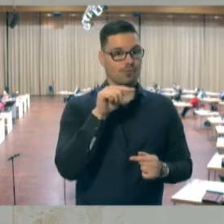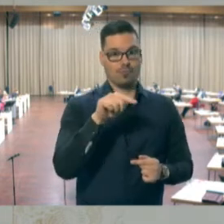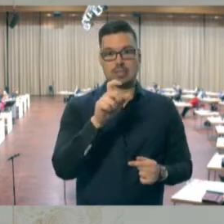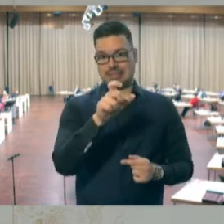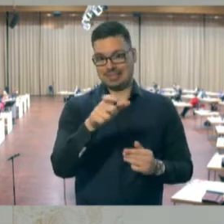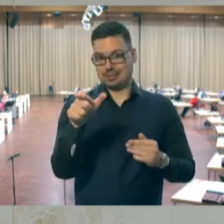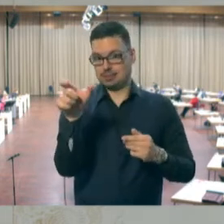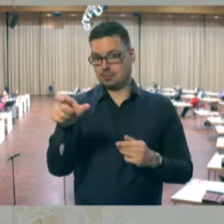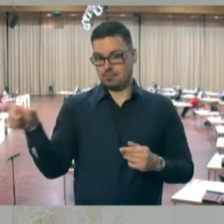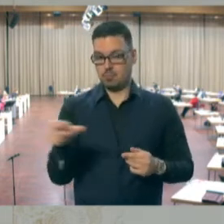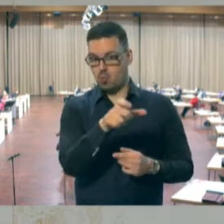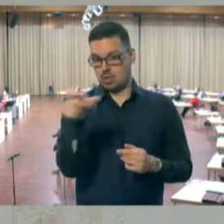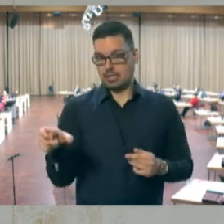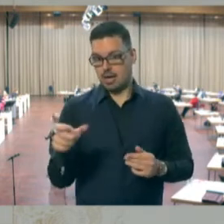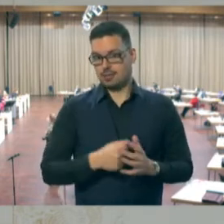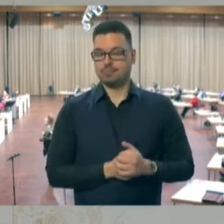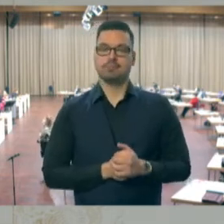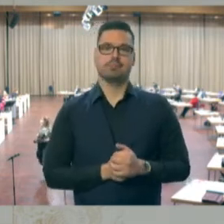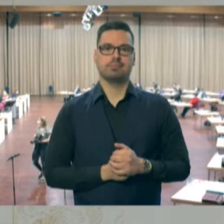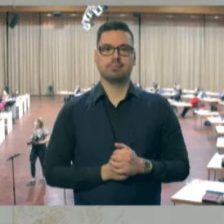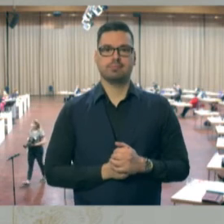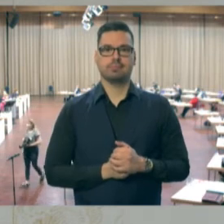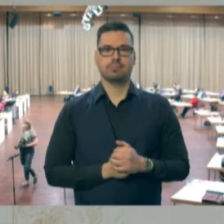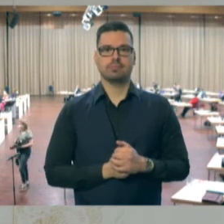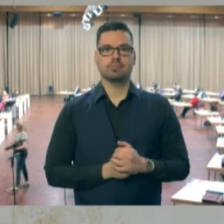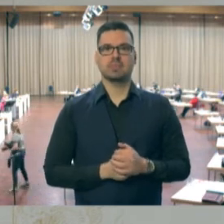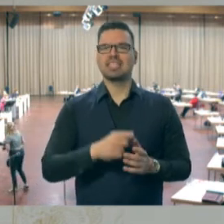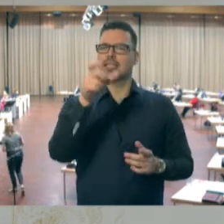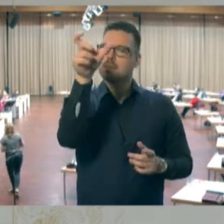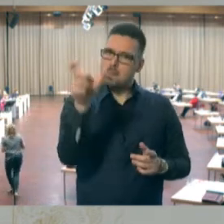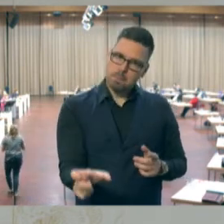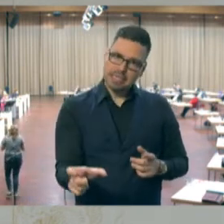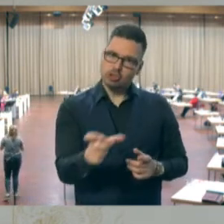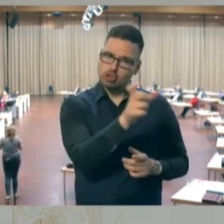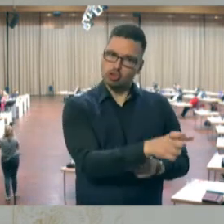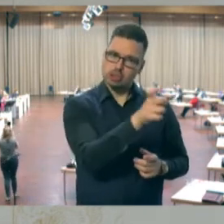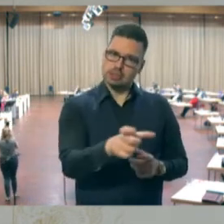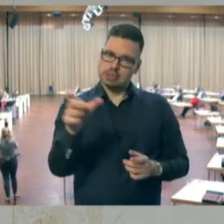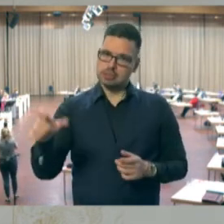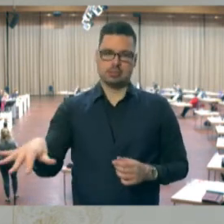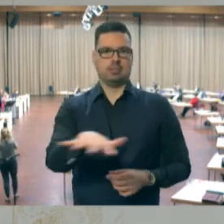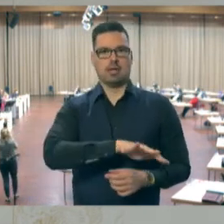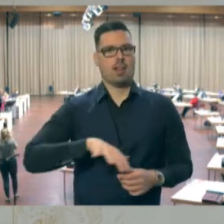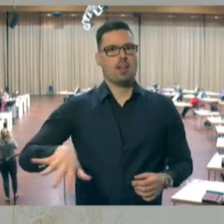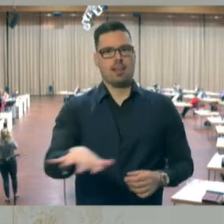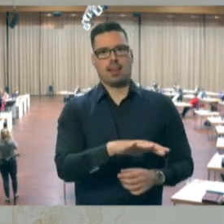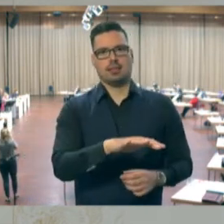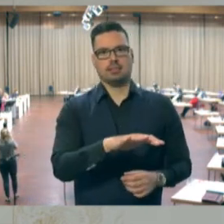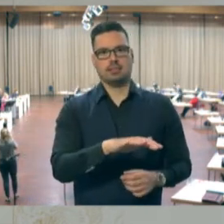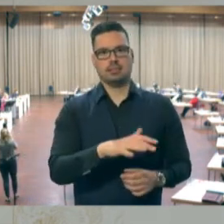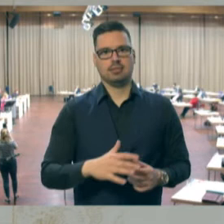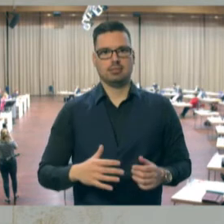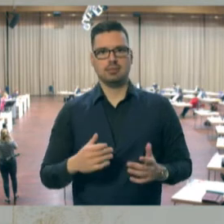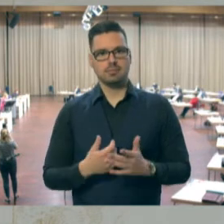unseren Bürgerinnen und Bürgern, den Menschen in diesem Land sozusagen